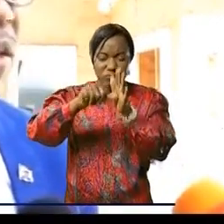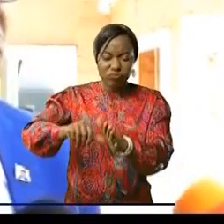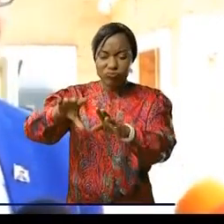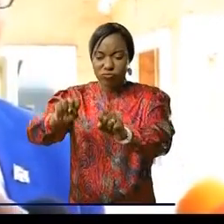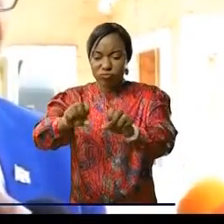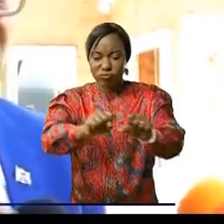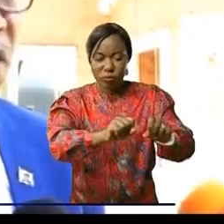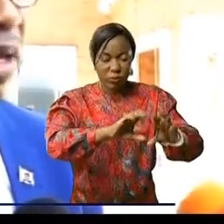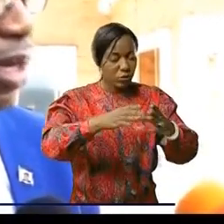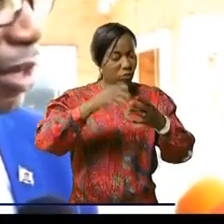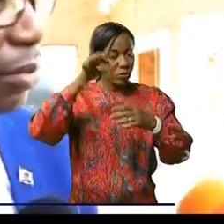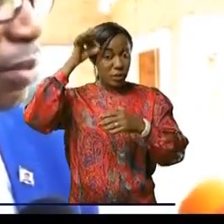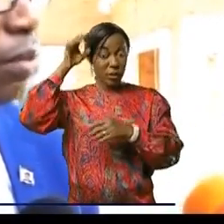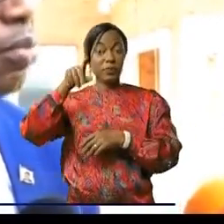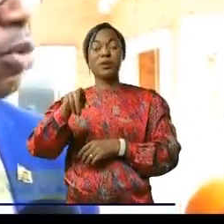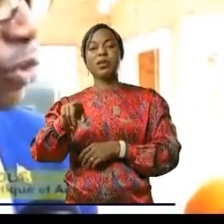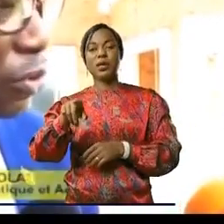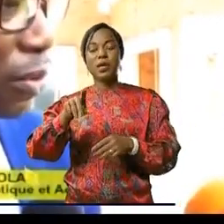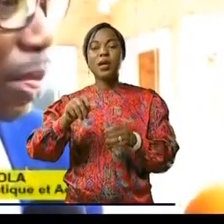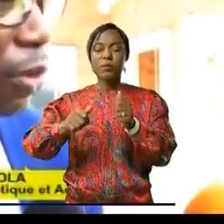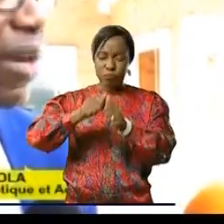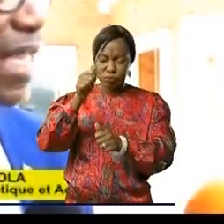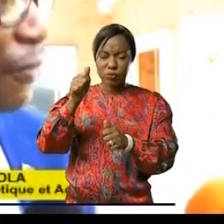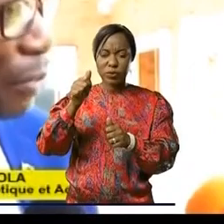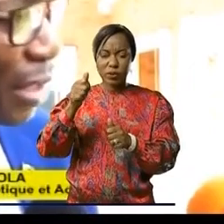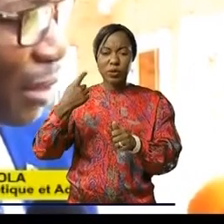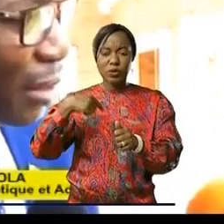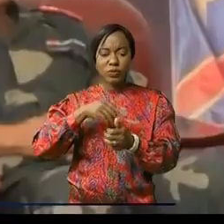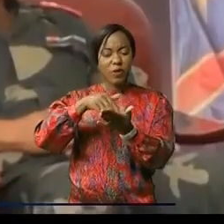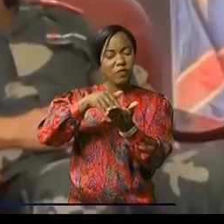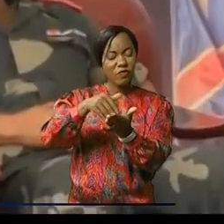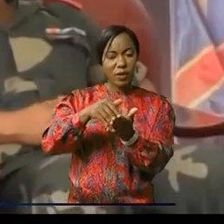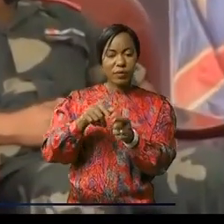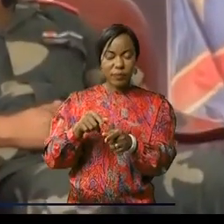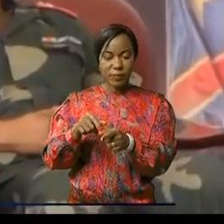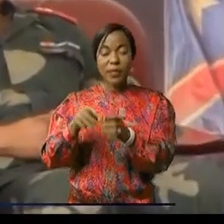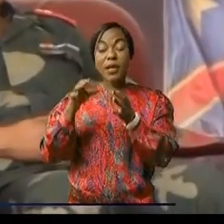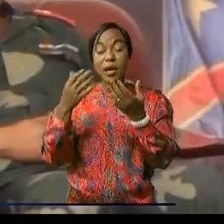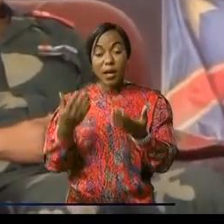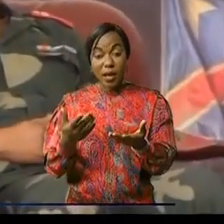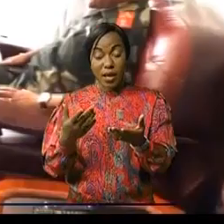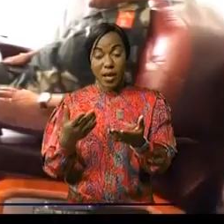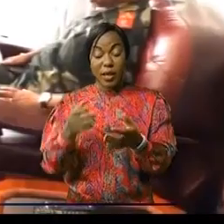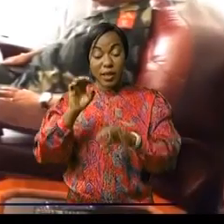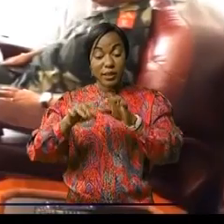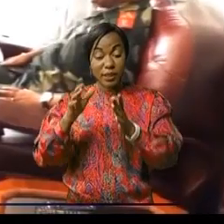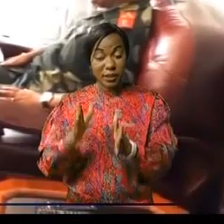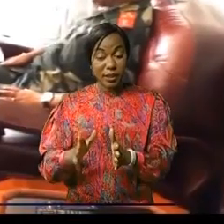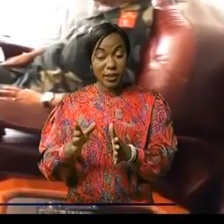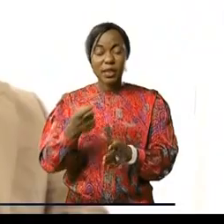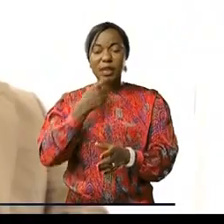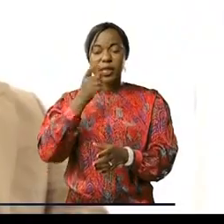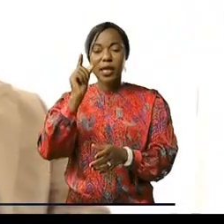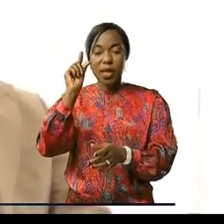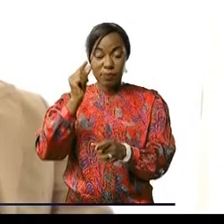ces seigneurs de guerre, plus on va les affaiblir. Déo Bizibou Balola a placé un mot